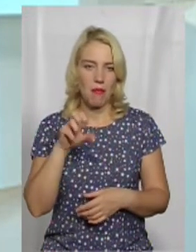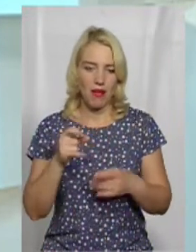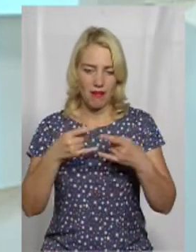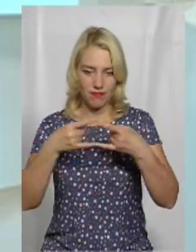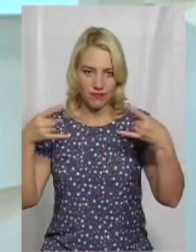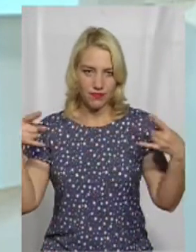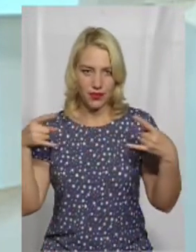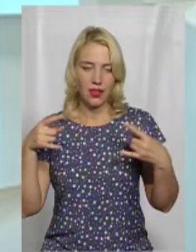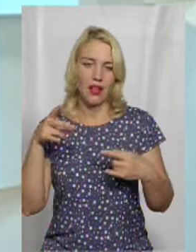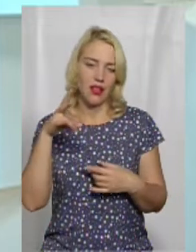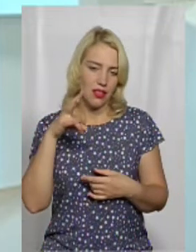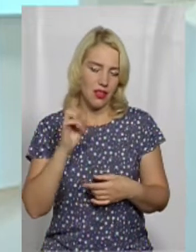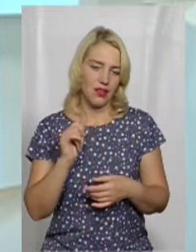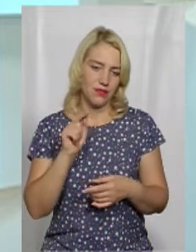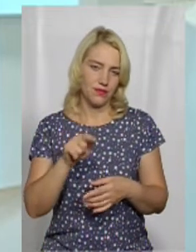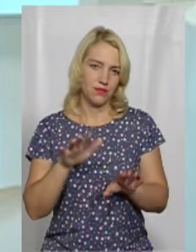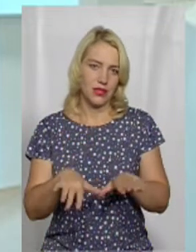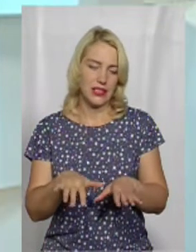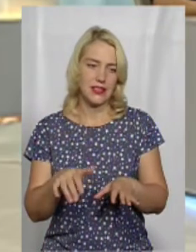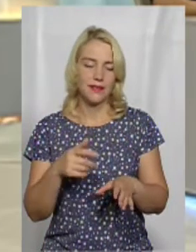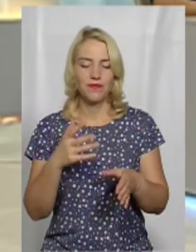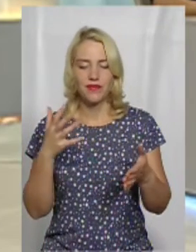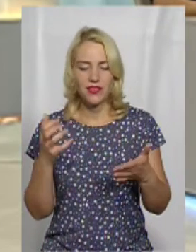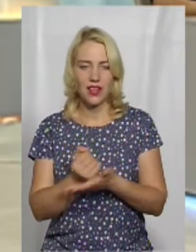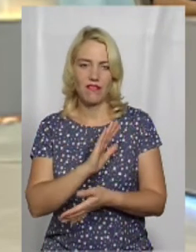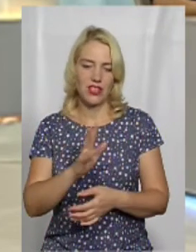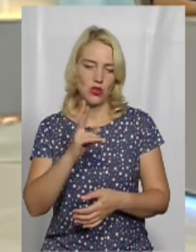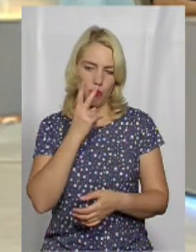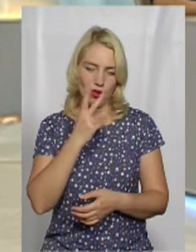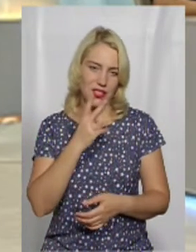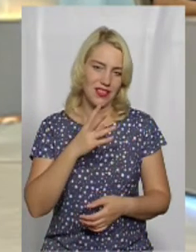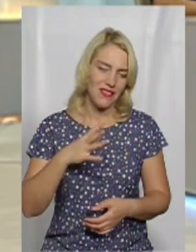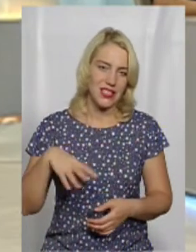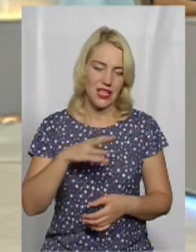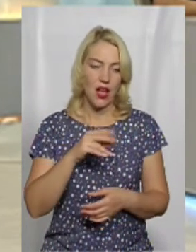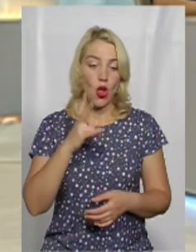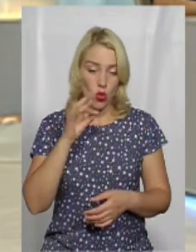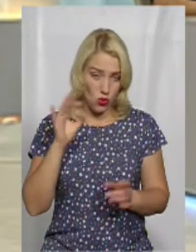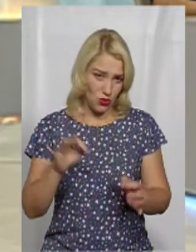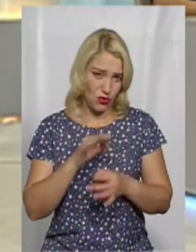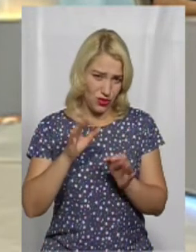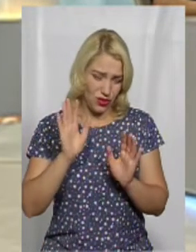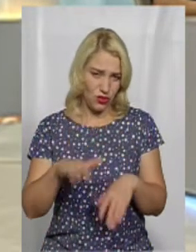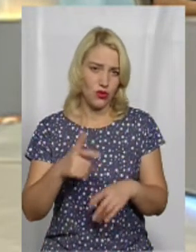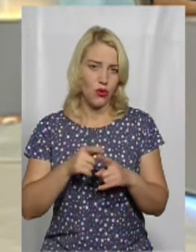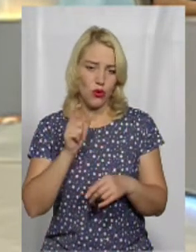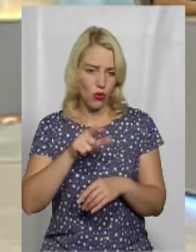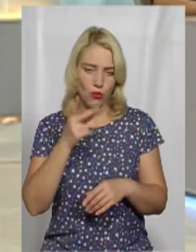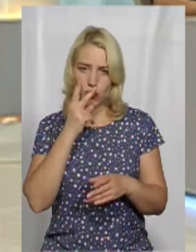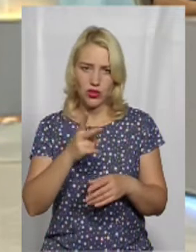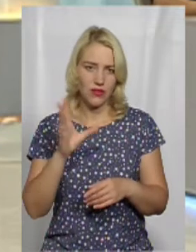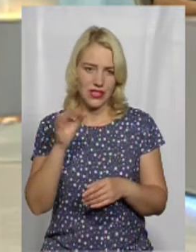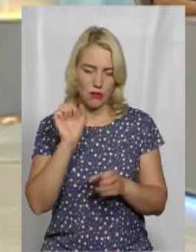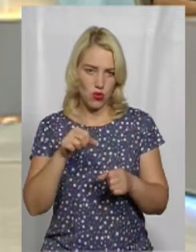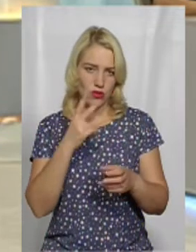і спробували так. Ну, з цим не зовсім вийшло показати картиночки. Ну, нічого, нічого. Хай люди заходять в наші профілі в соцмережах, і там